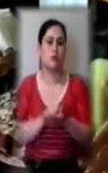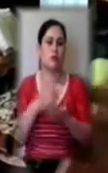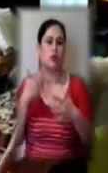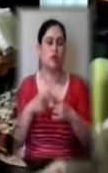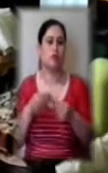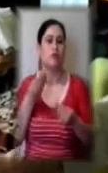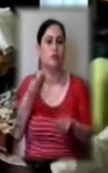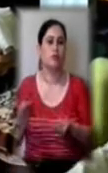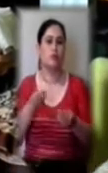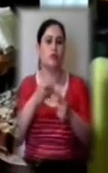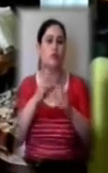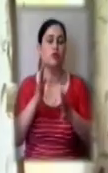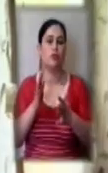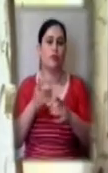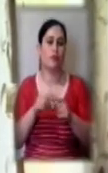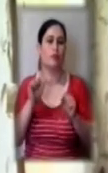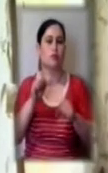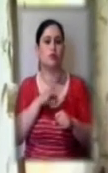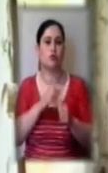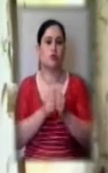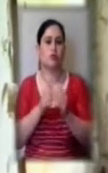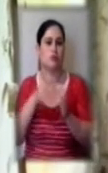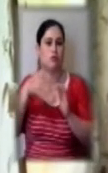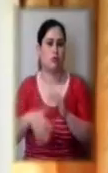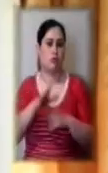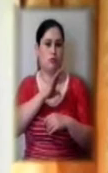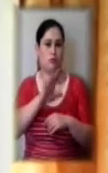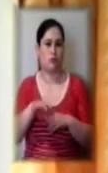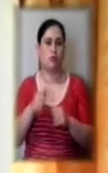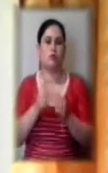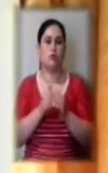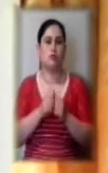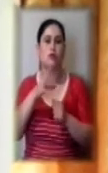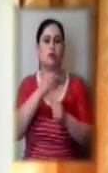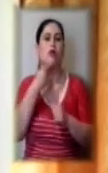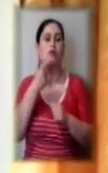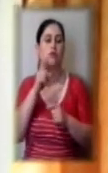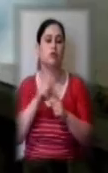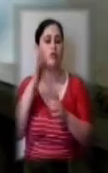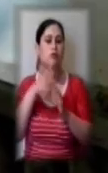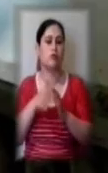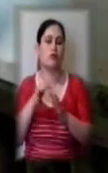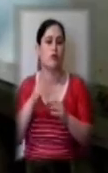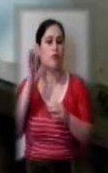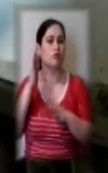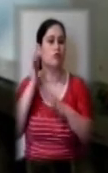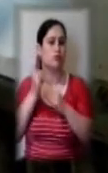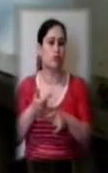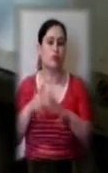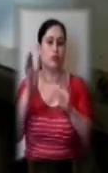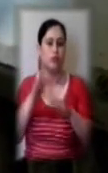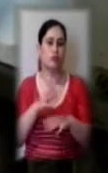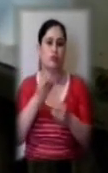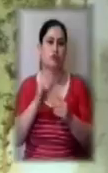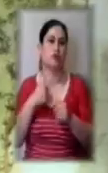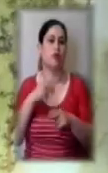щоб хоча б сусідів не капало. Сусіді ще кажуть, якщо ви нас затопите, на вас подадімо, ще і будете нам ремонти